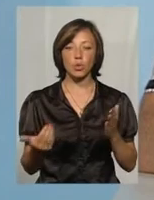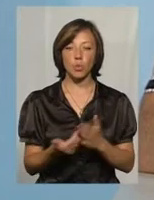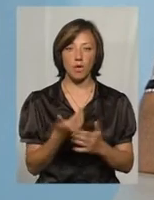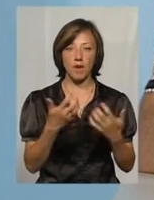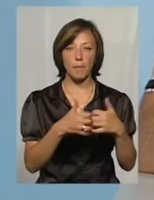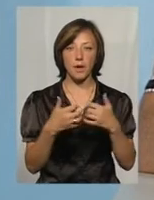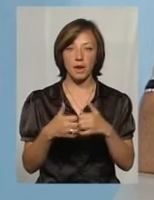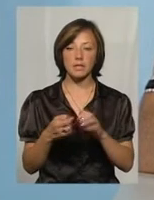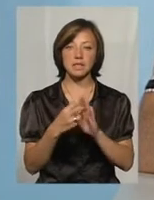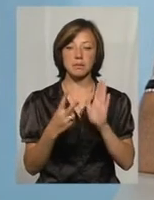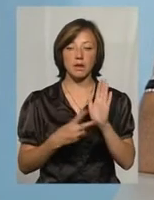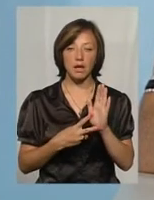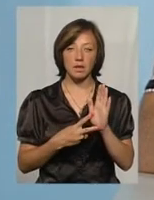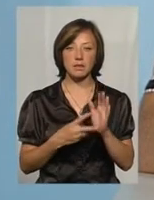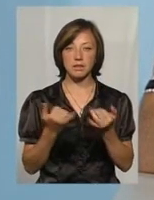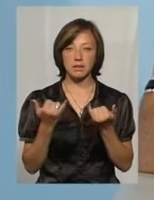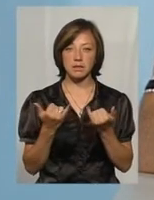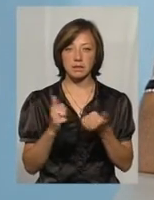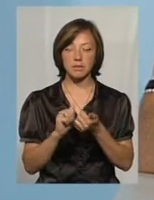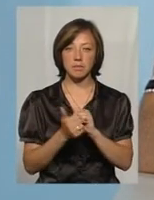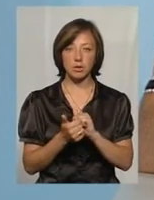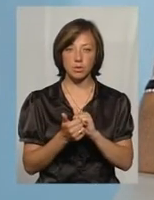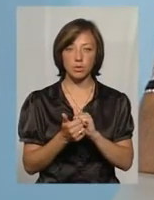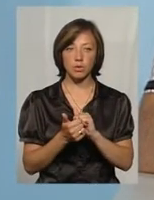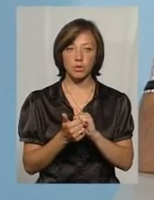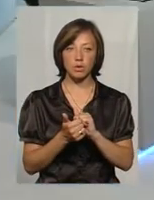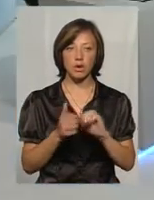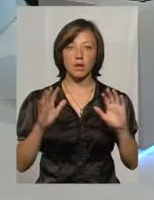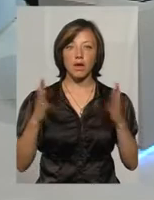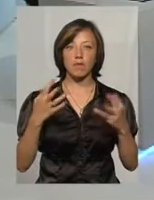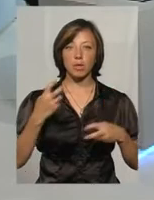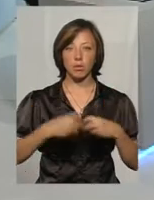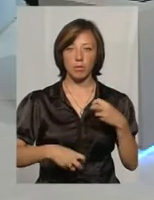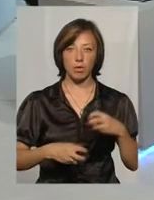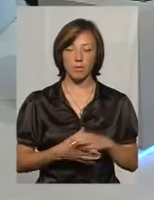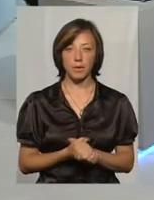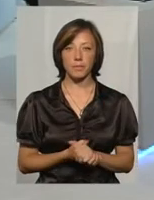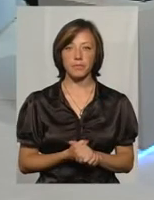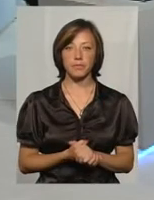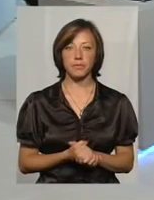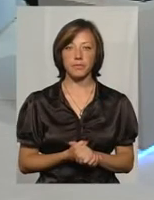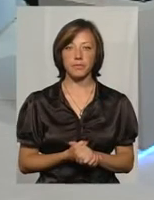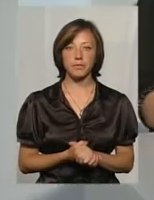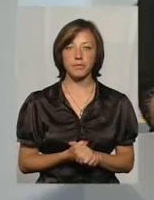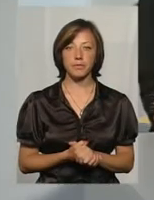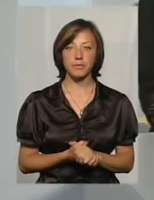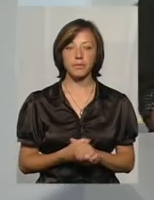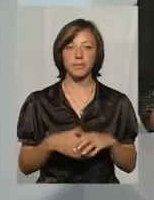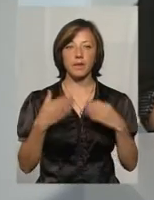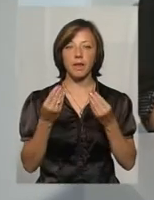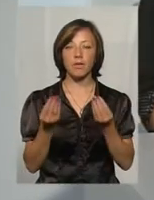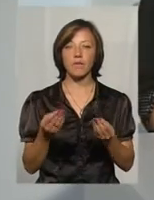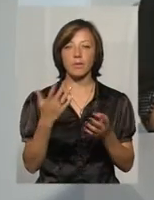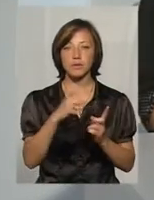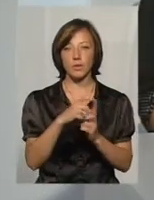апаратів. 17-й на заміну на випадок поломки. Я розуміла. Пані Наталі, даю вам славу.